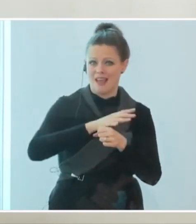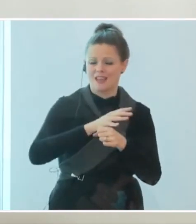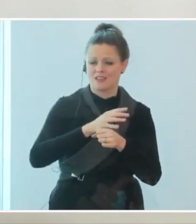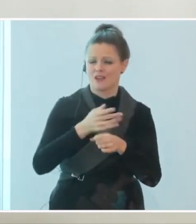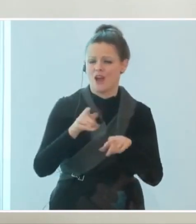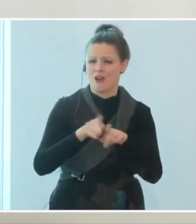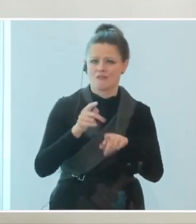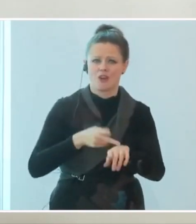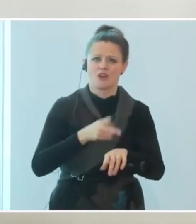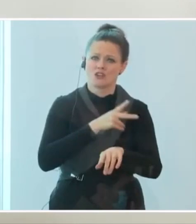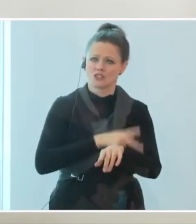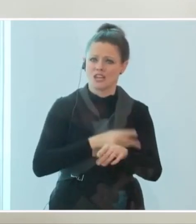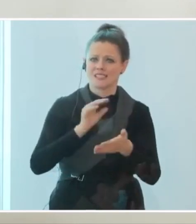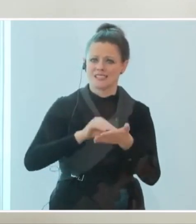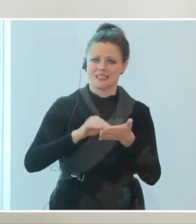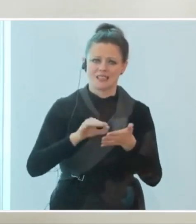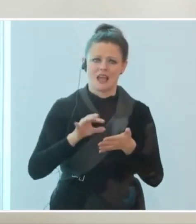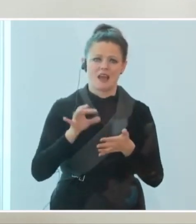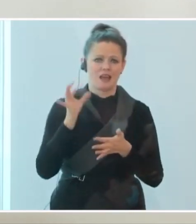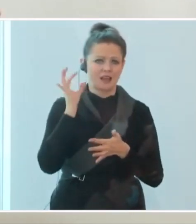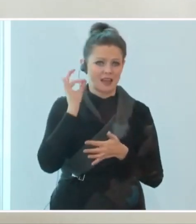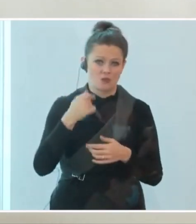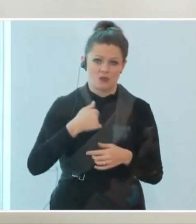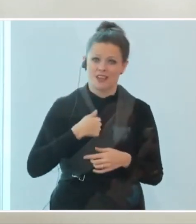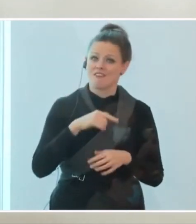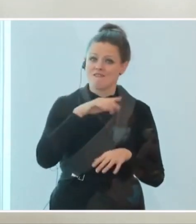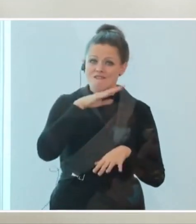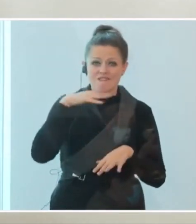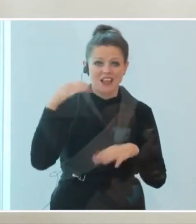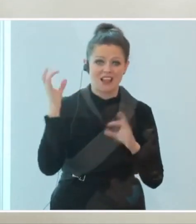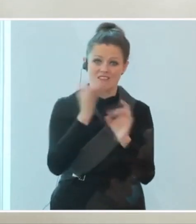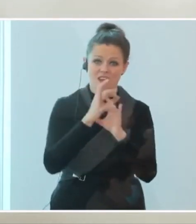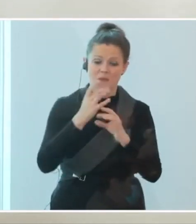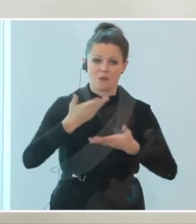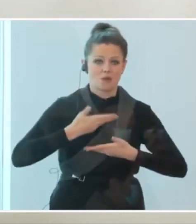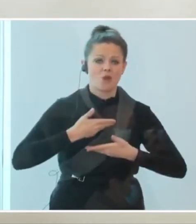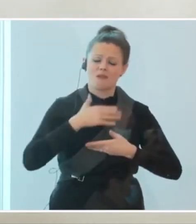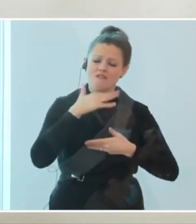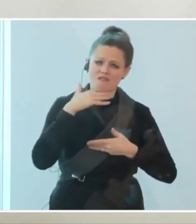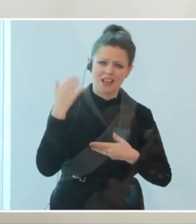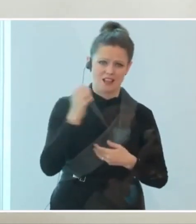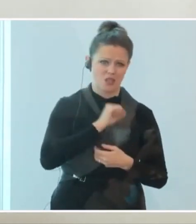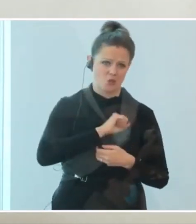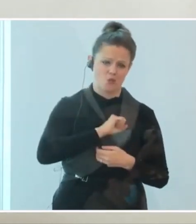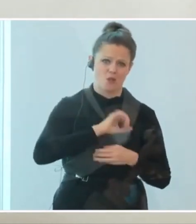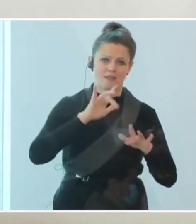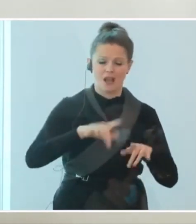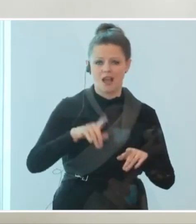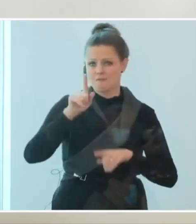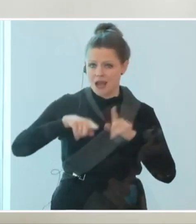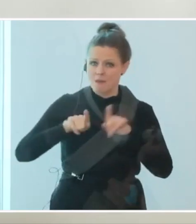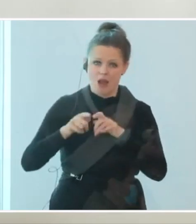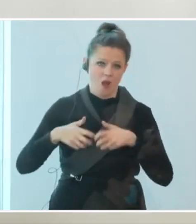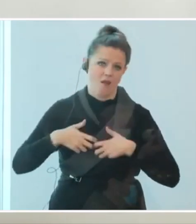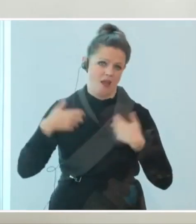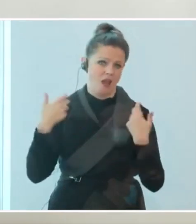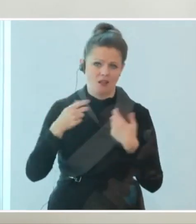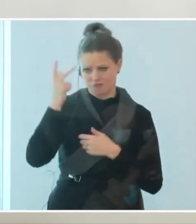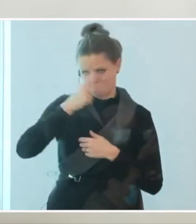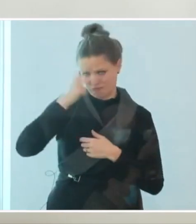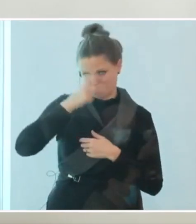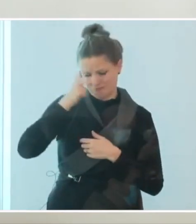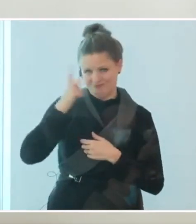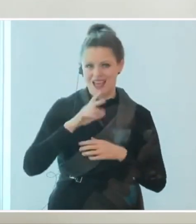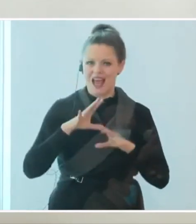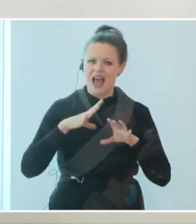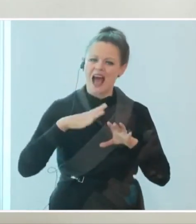und ich habe viele Rückmeldungen erhalten und ja, es gibt natürlich Ungeduld, manchmal auch Ärger, verständlicherweise, aber im Großen